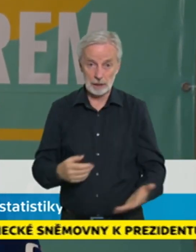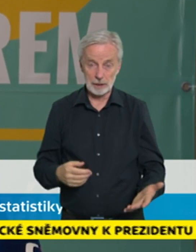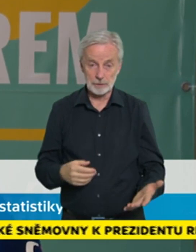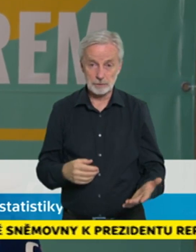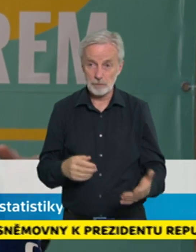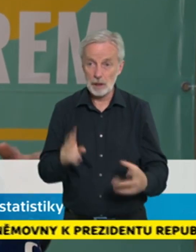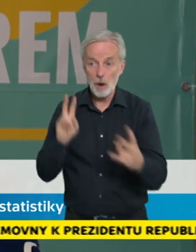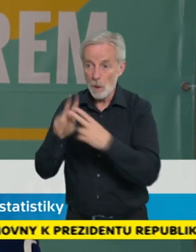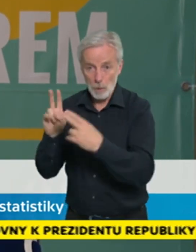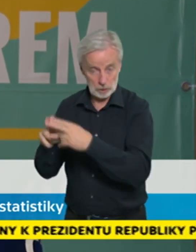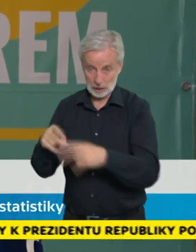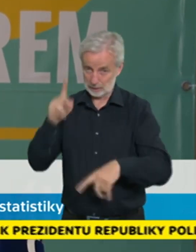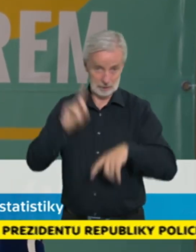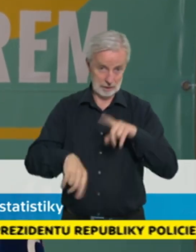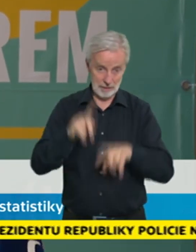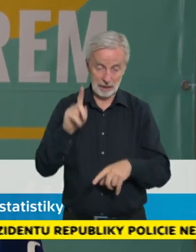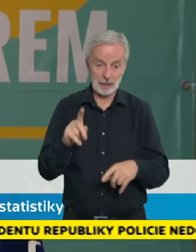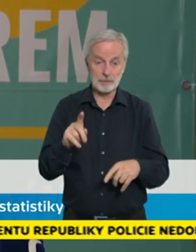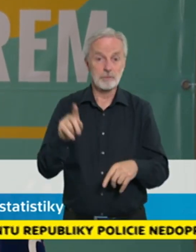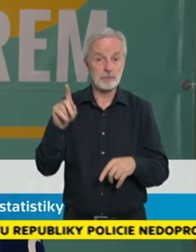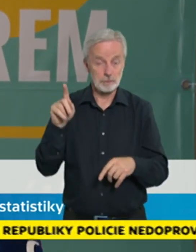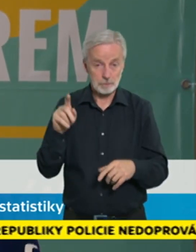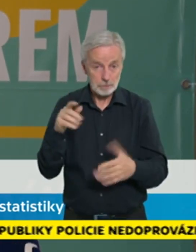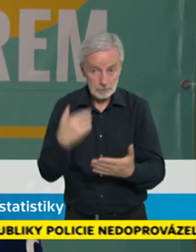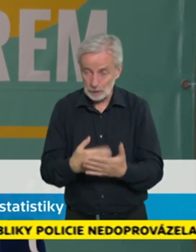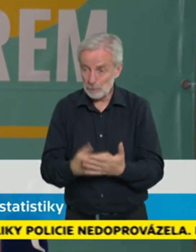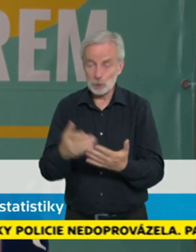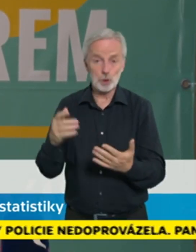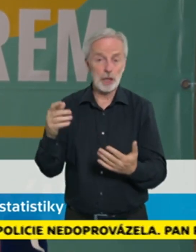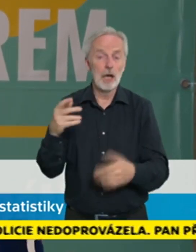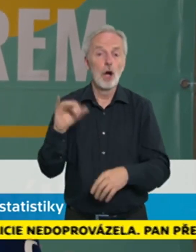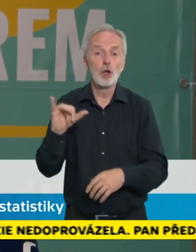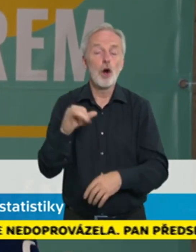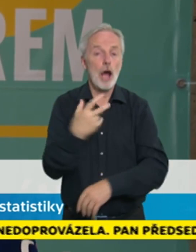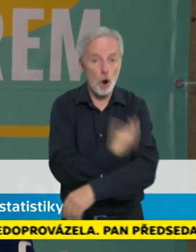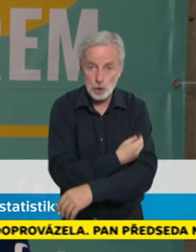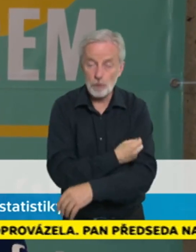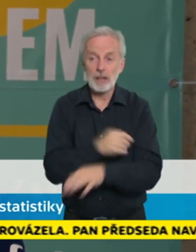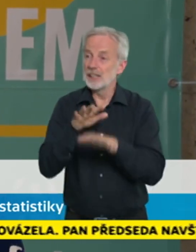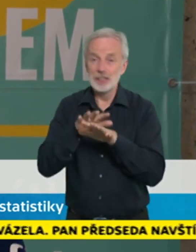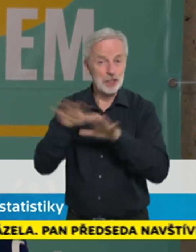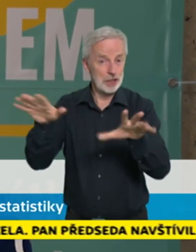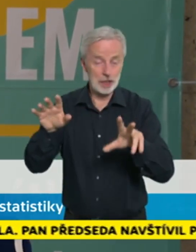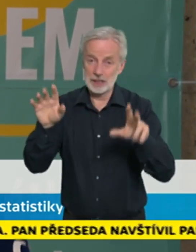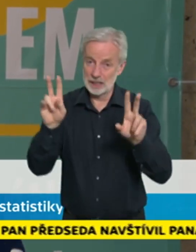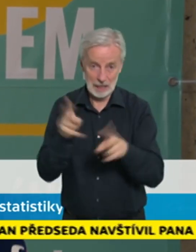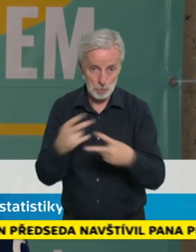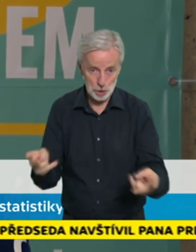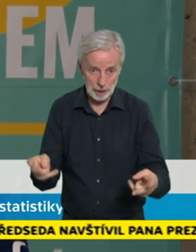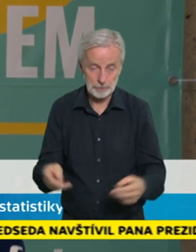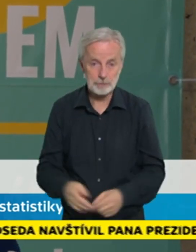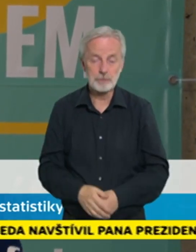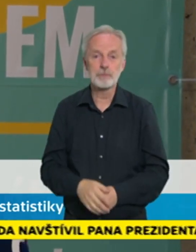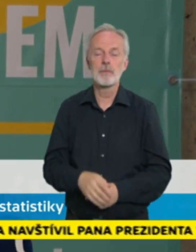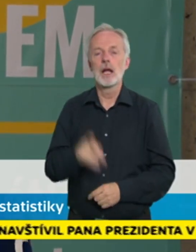nákaza, protože tomu právě brání ta proočkovanost té populace. Relativní pozitivita testů je velmi důležitý ukazatel.